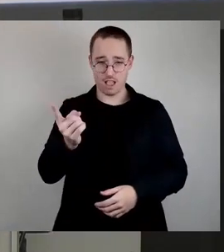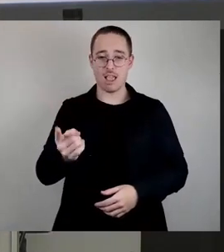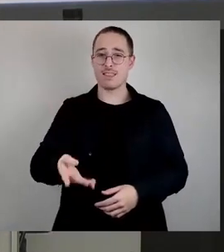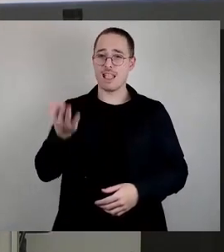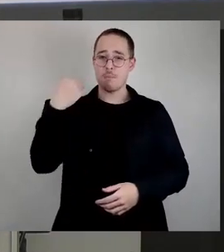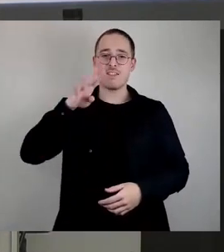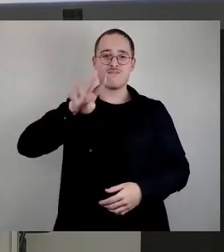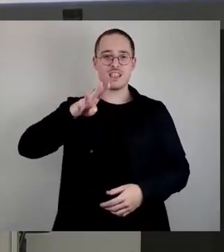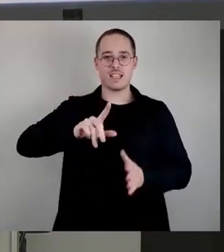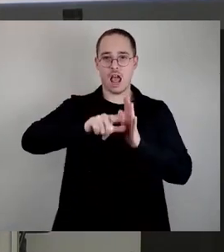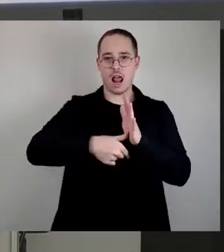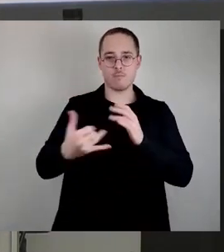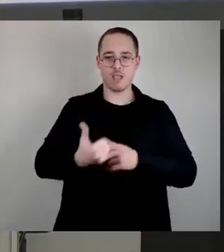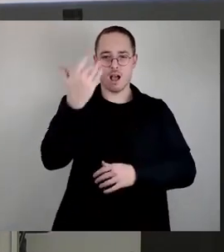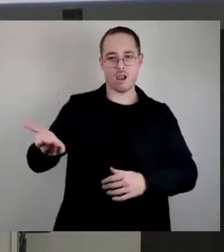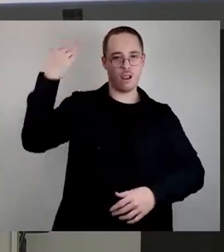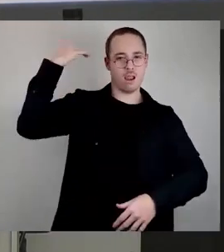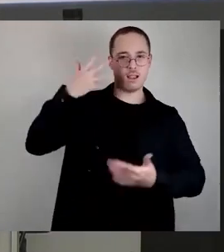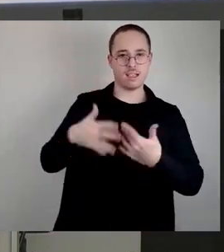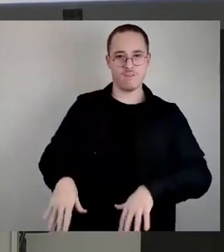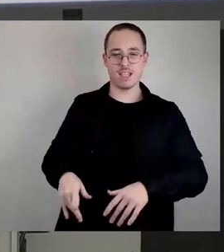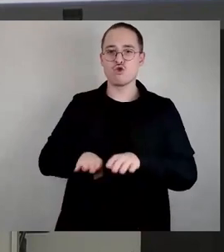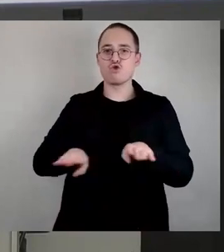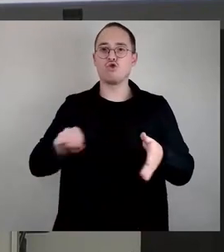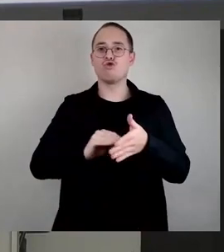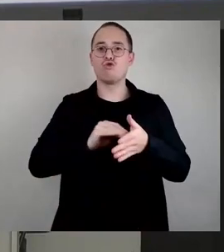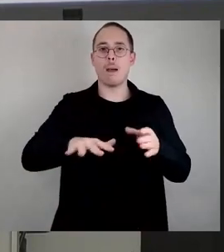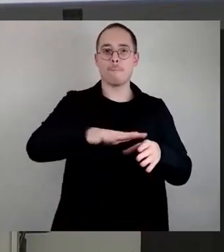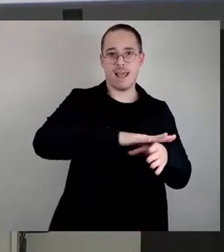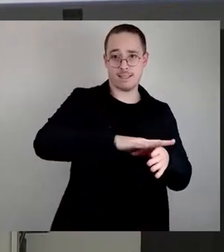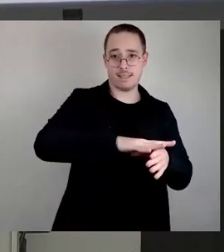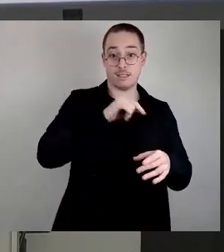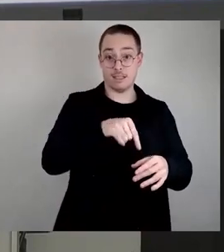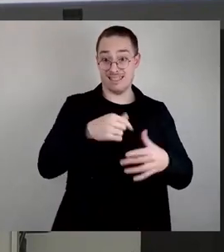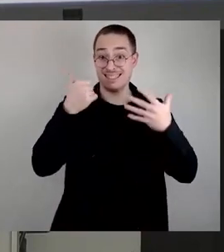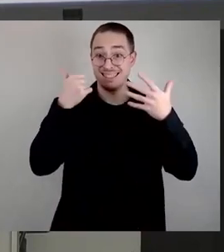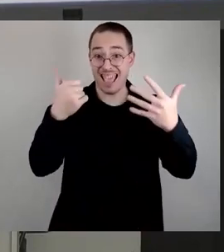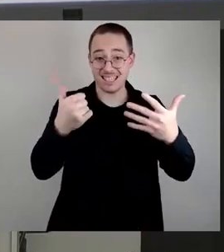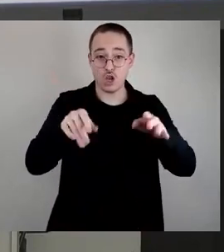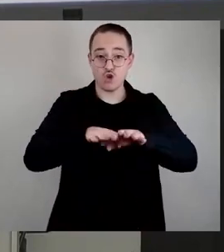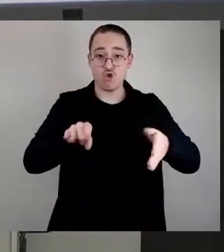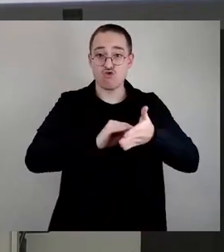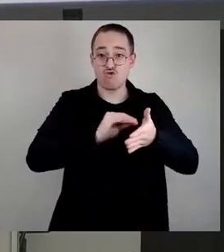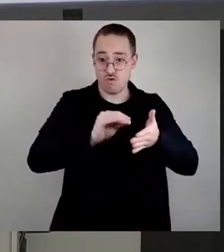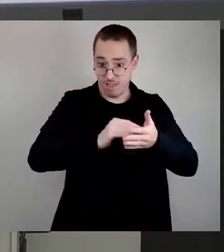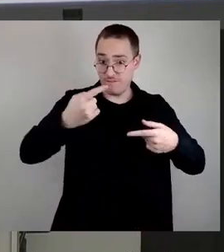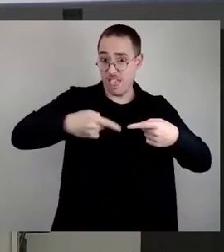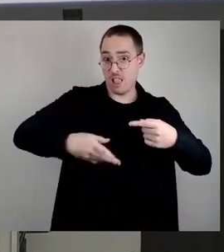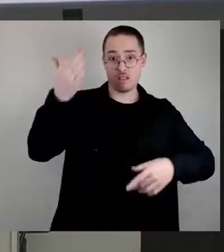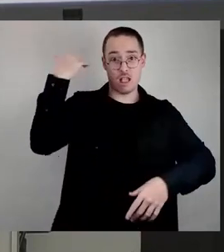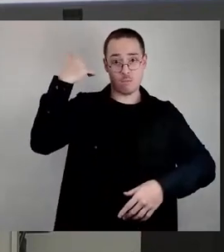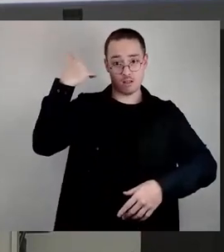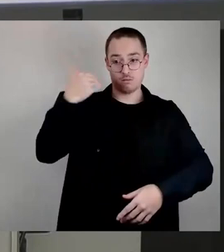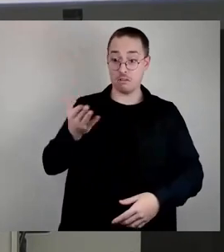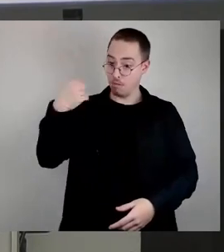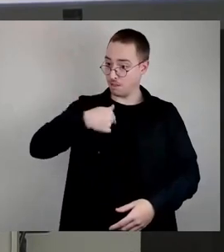Grundschülerplätzen vorhanden war, nämlich sechs Grundschulen fehlten. Dafür habe ich mich ziemlich doll beschimpfen lassen für den Antrag